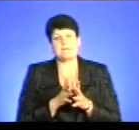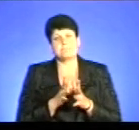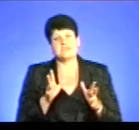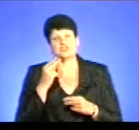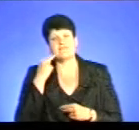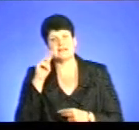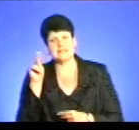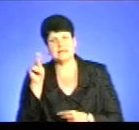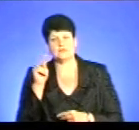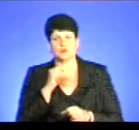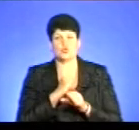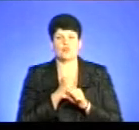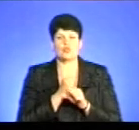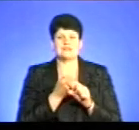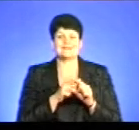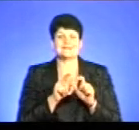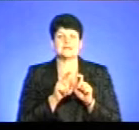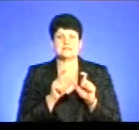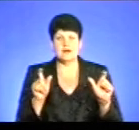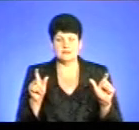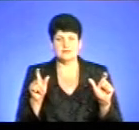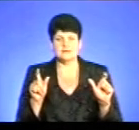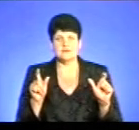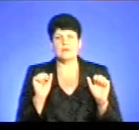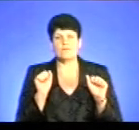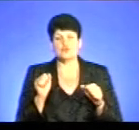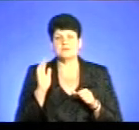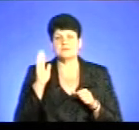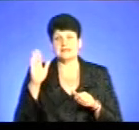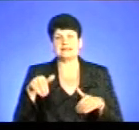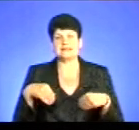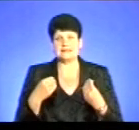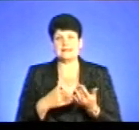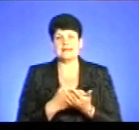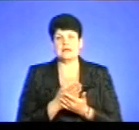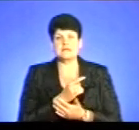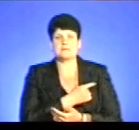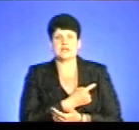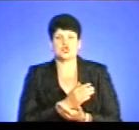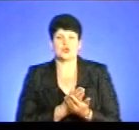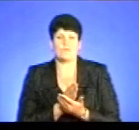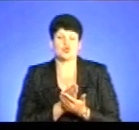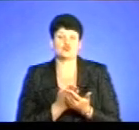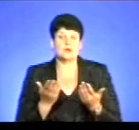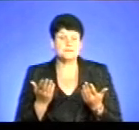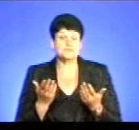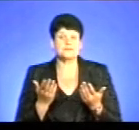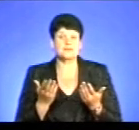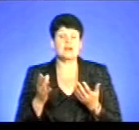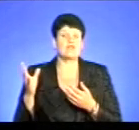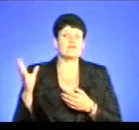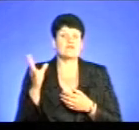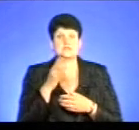робота таких закладів, які можуть перспективи надати якісні медичні послуги. Тобто, все